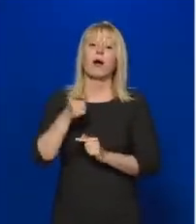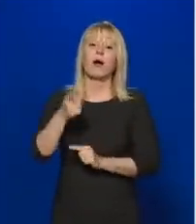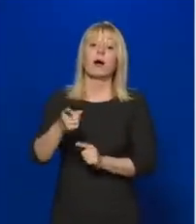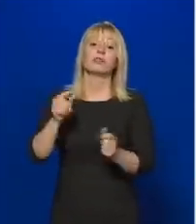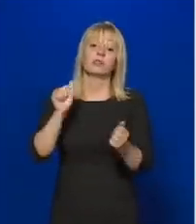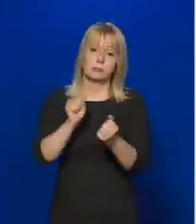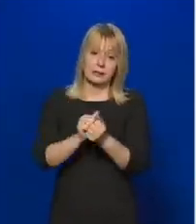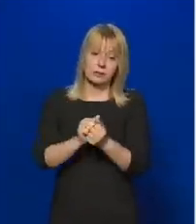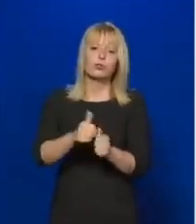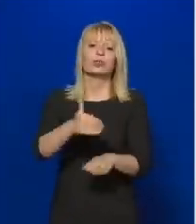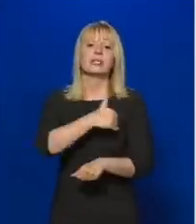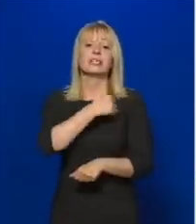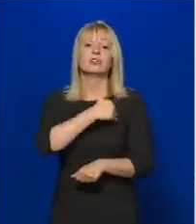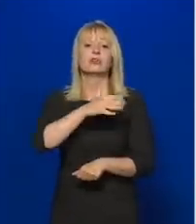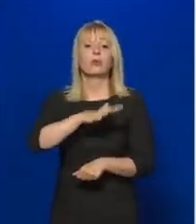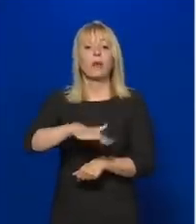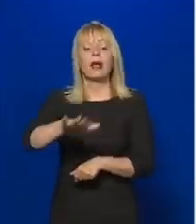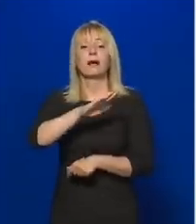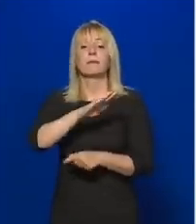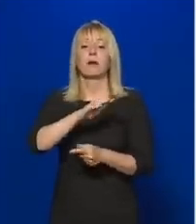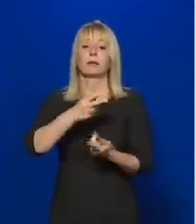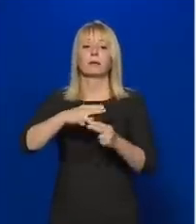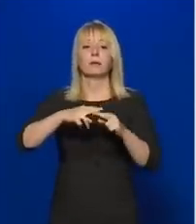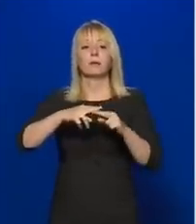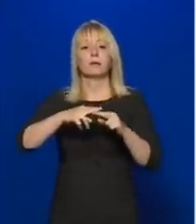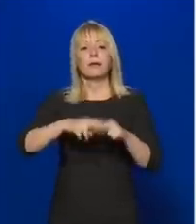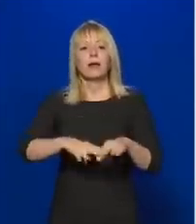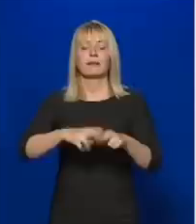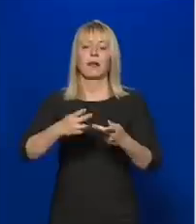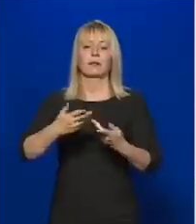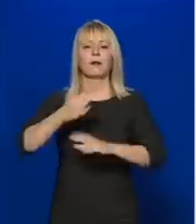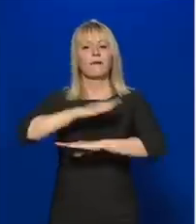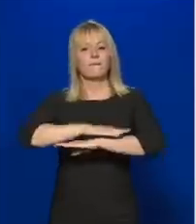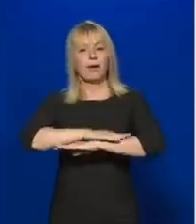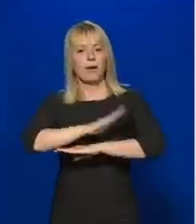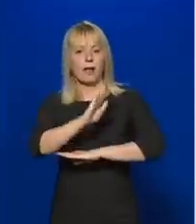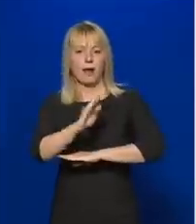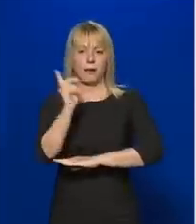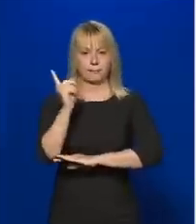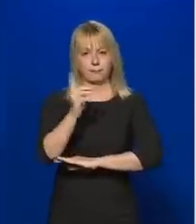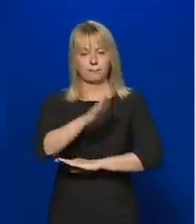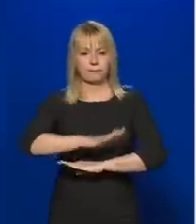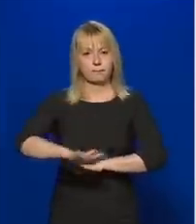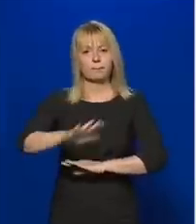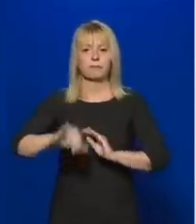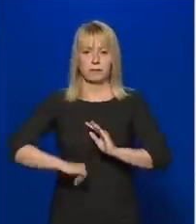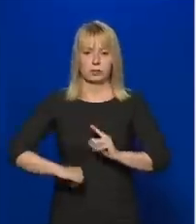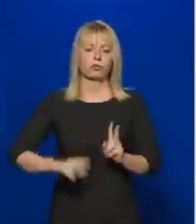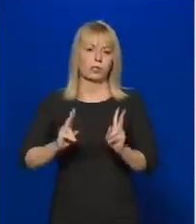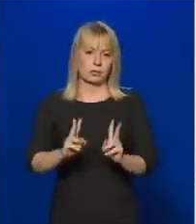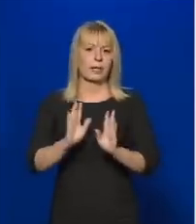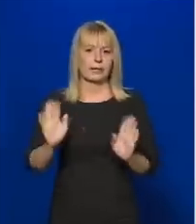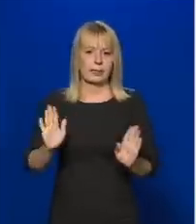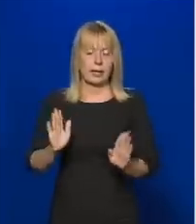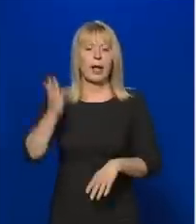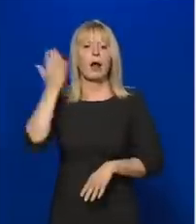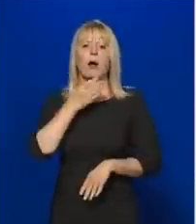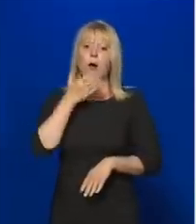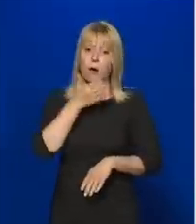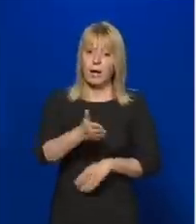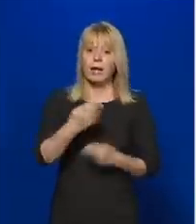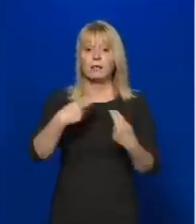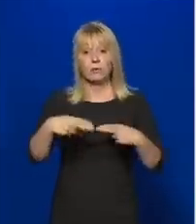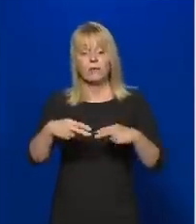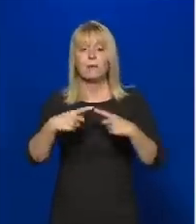az iskolában a rendet és a fegyelmet azt biztosítani kell, és hogyha ehhez további